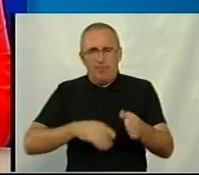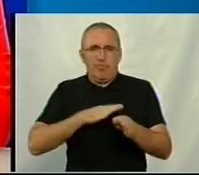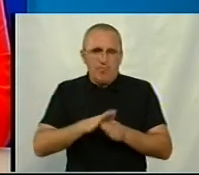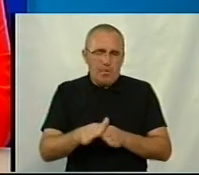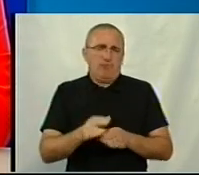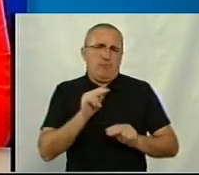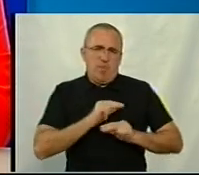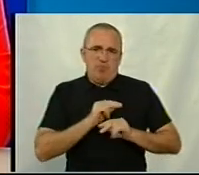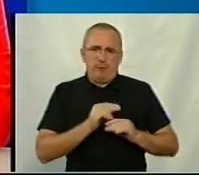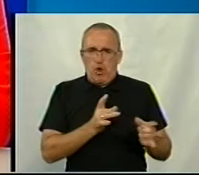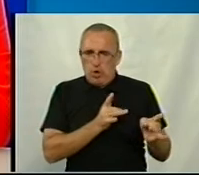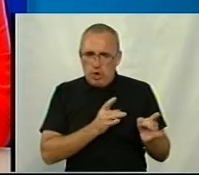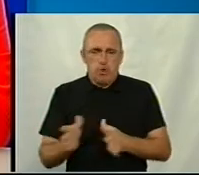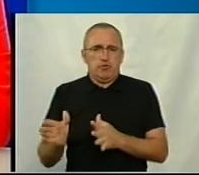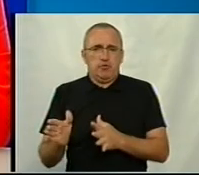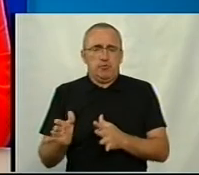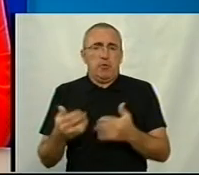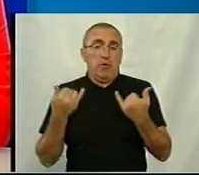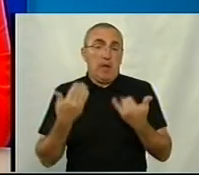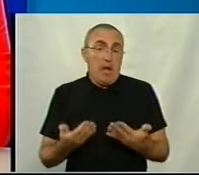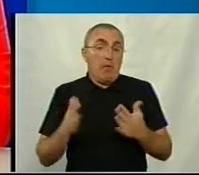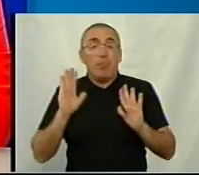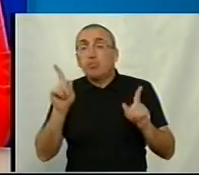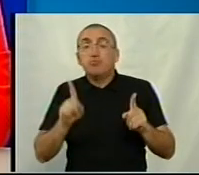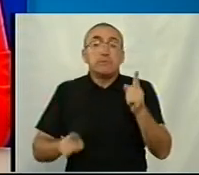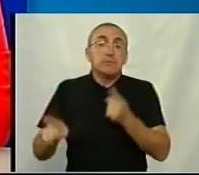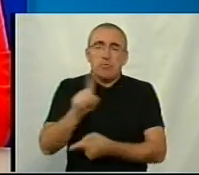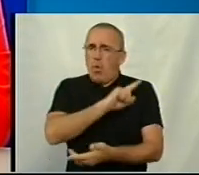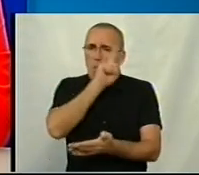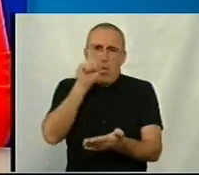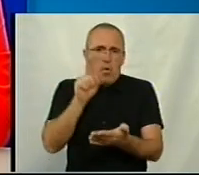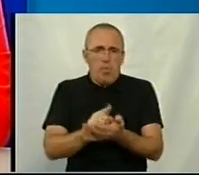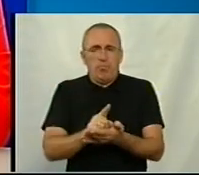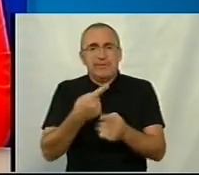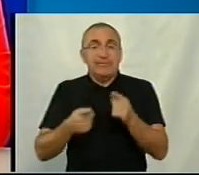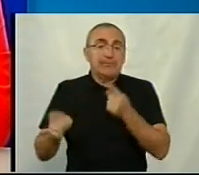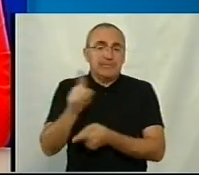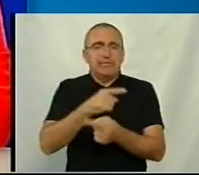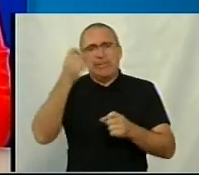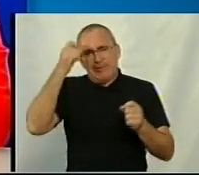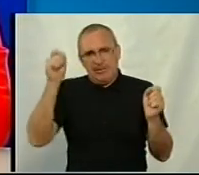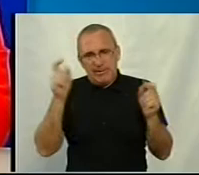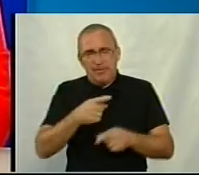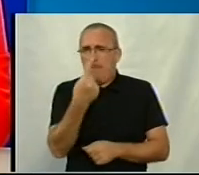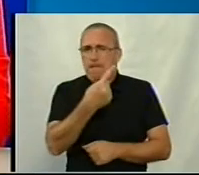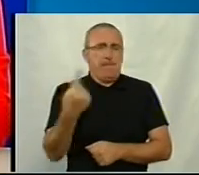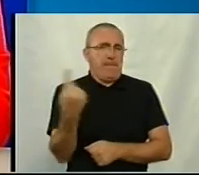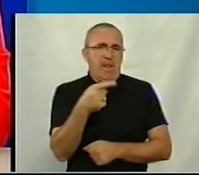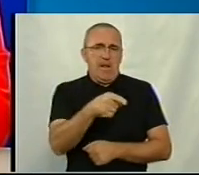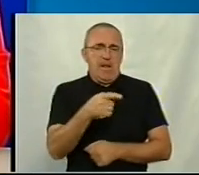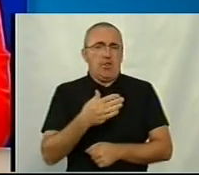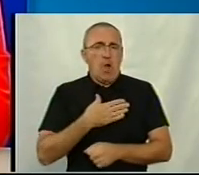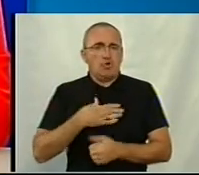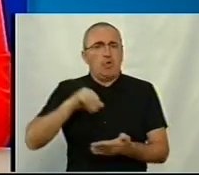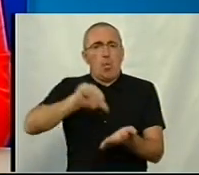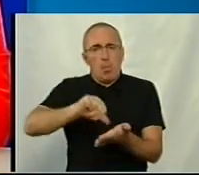штатному режимі. Наразі, якщо будуть якісь зміни, обов'язково про ці зміни дізнаєтесь. Ви першими, наші